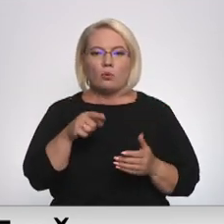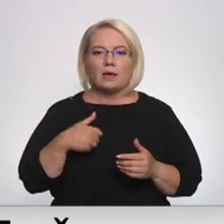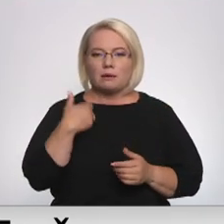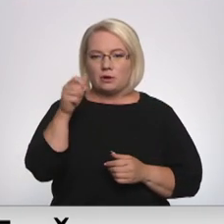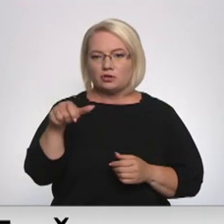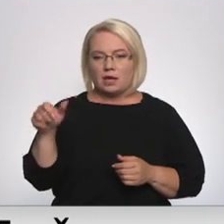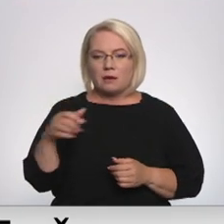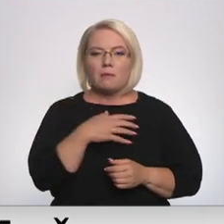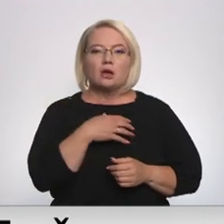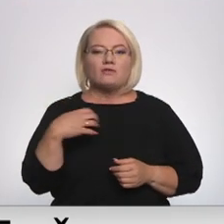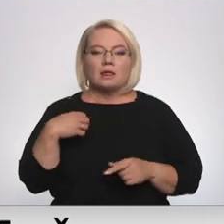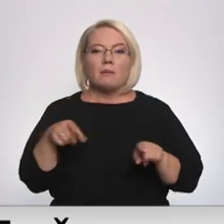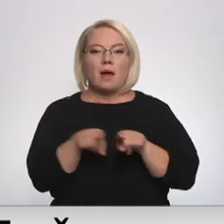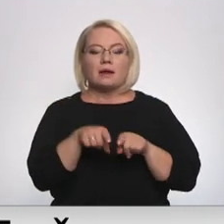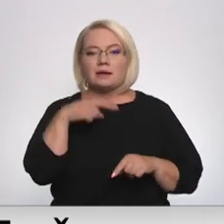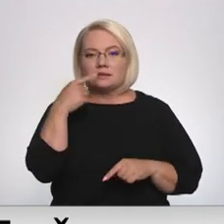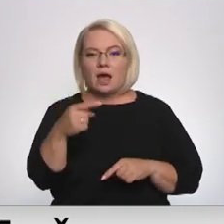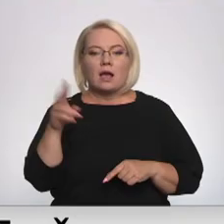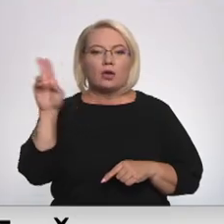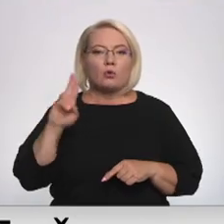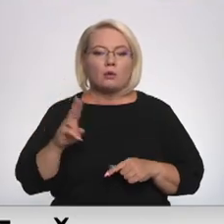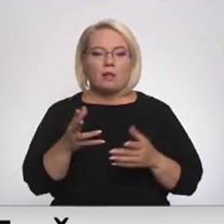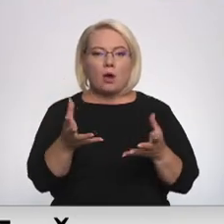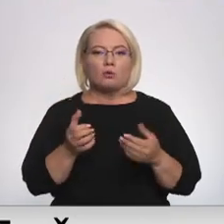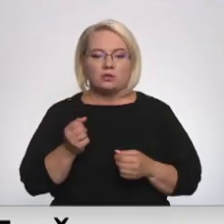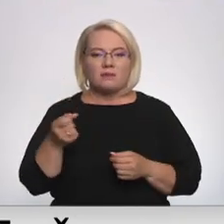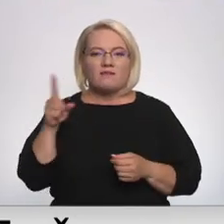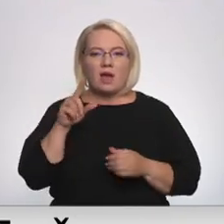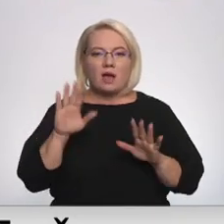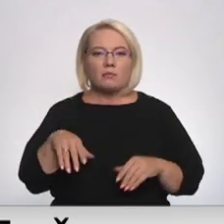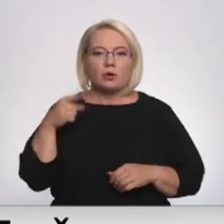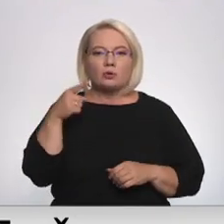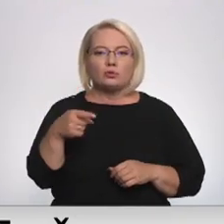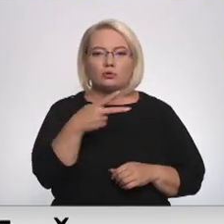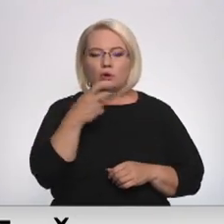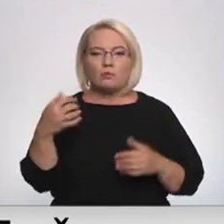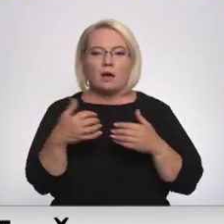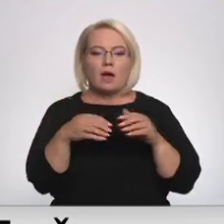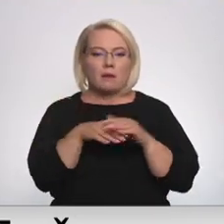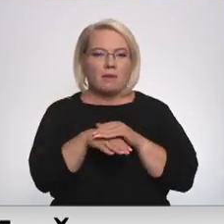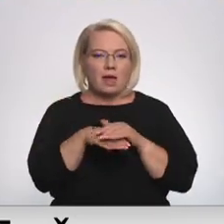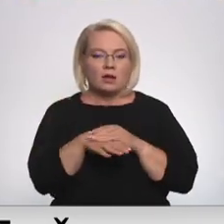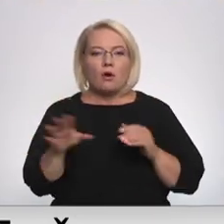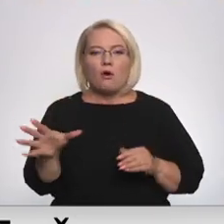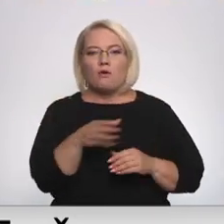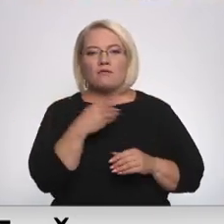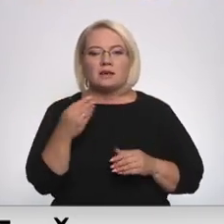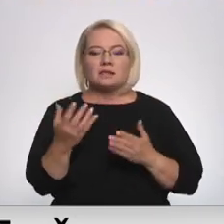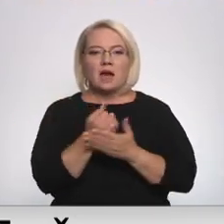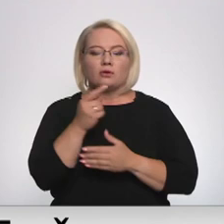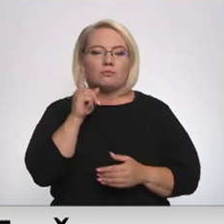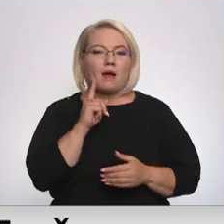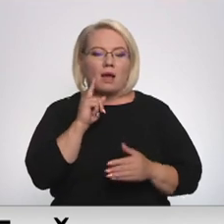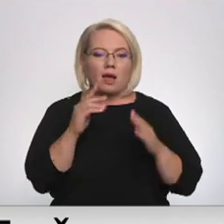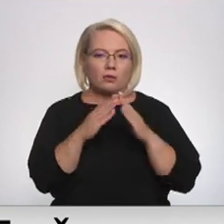Pašvaldībā arī teica, ka jūrmalā ir uzņemti vairāk kā 1200 kara bēgļi no Ukraiņas un visi raduši sev pagaidu